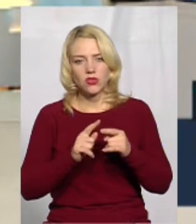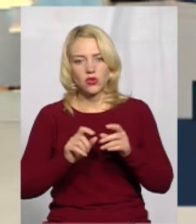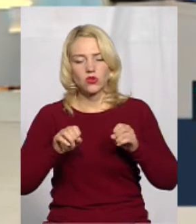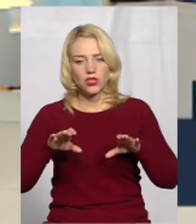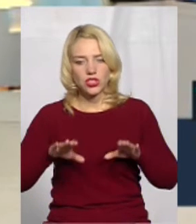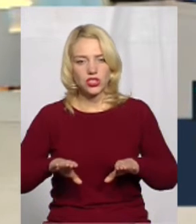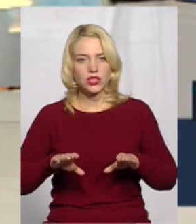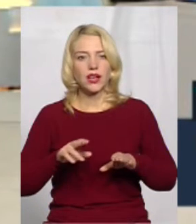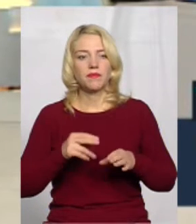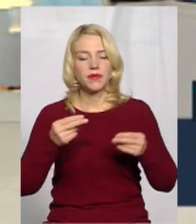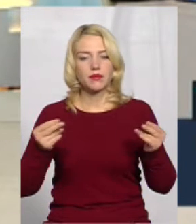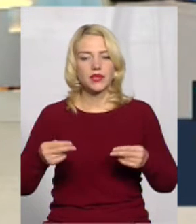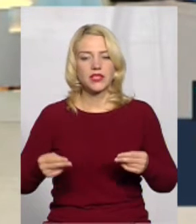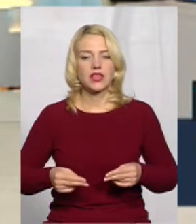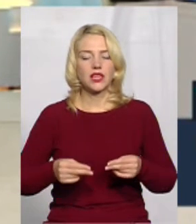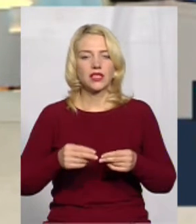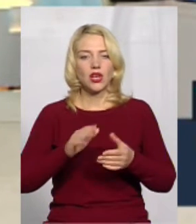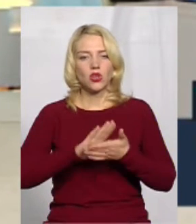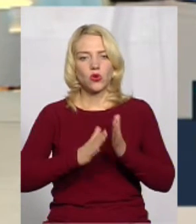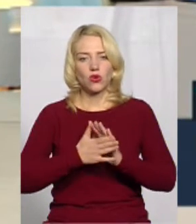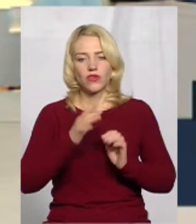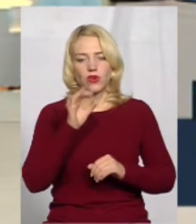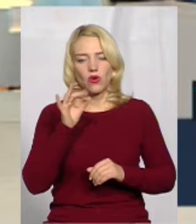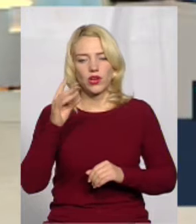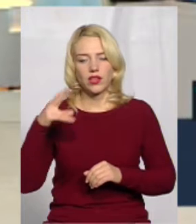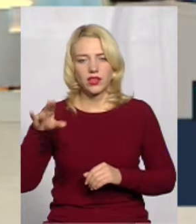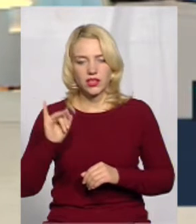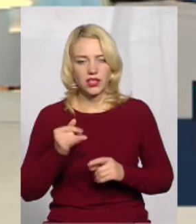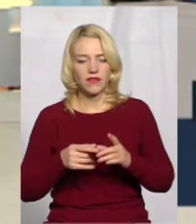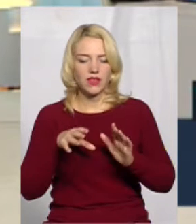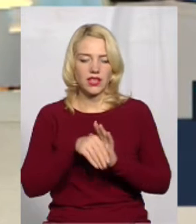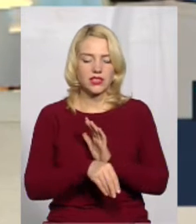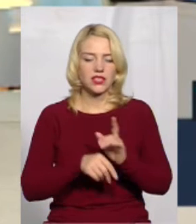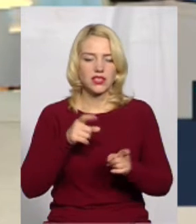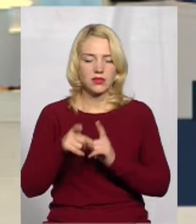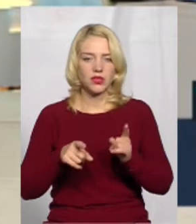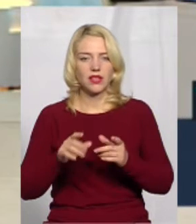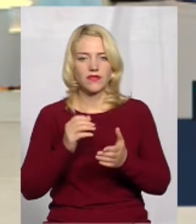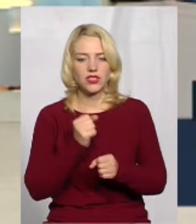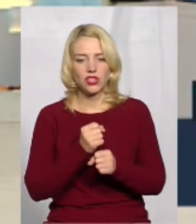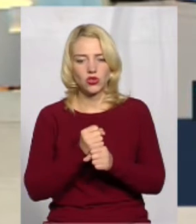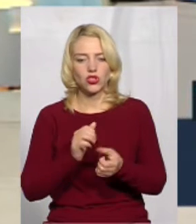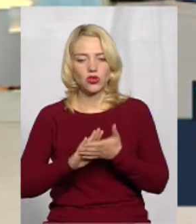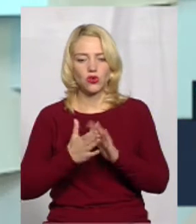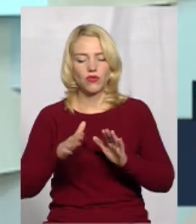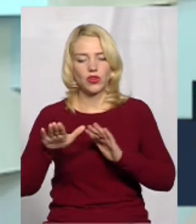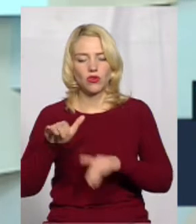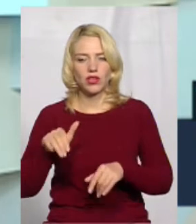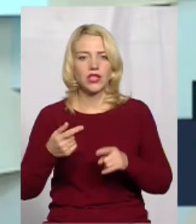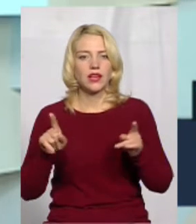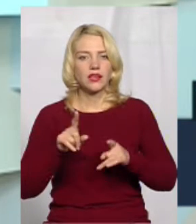перепідписано договір оренди, тобто внесено зміни в діючий договір оренди, який був судом